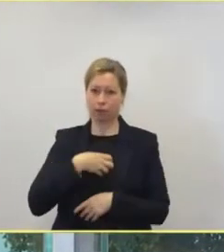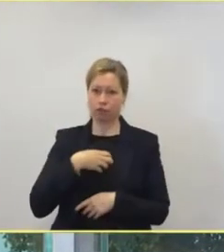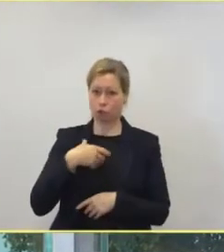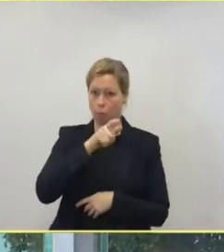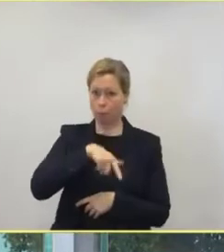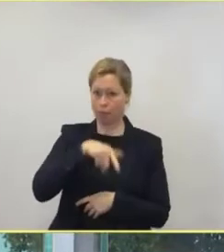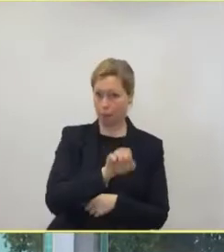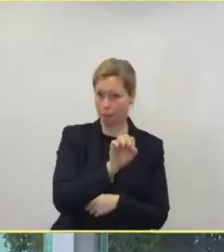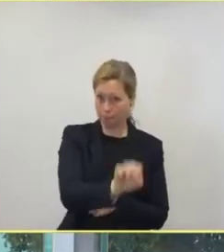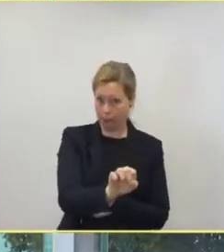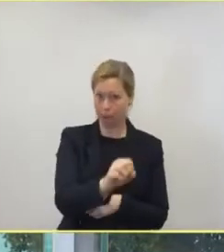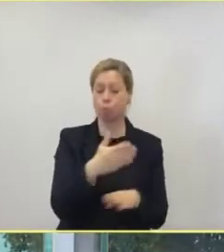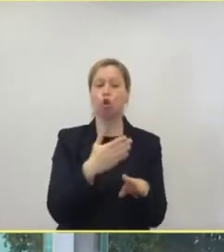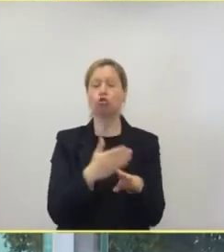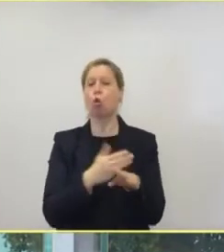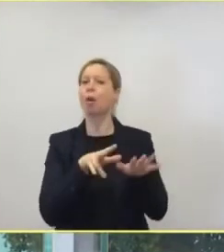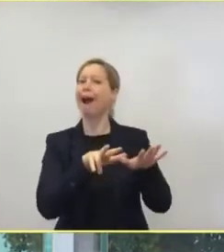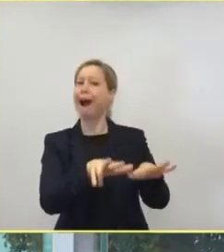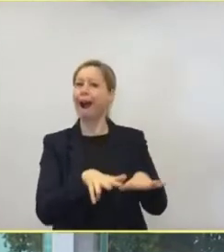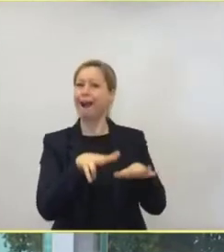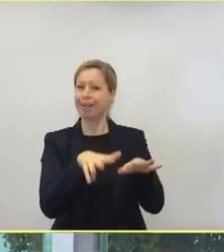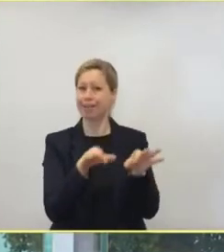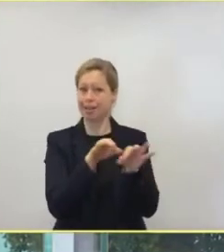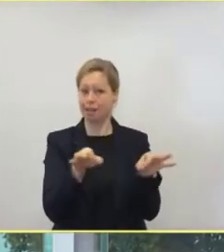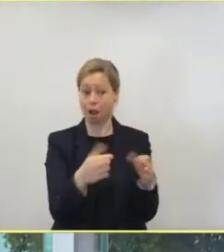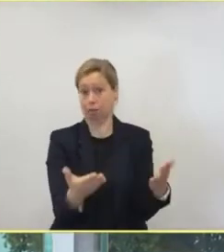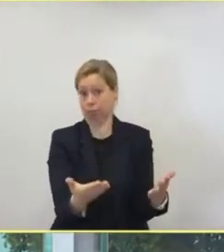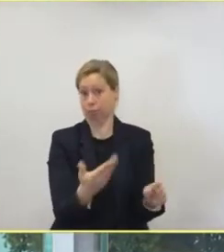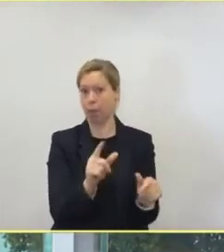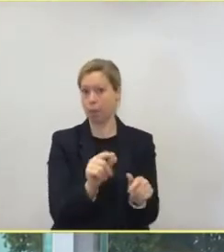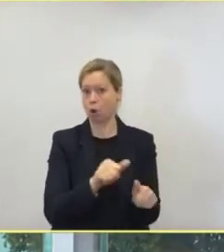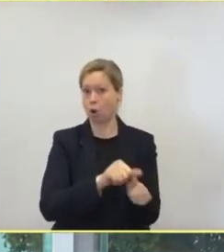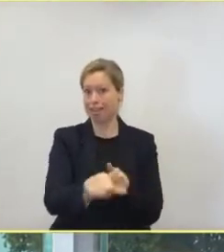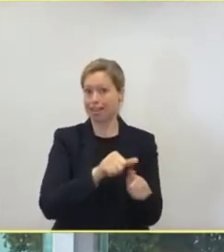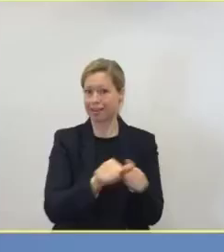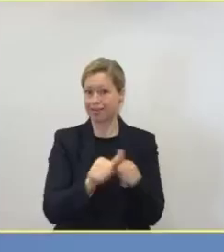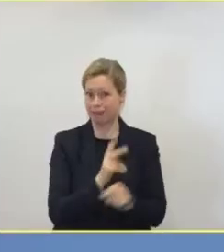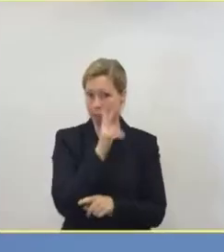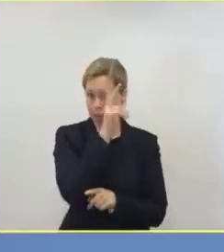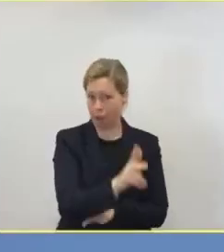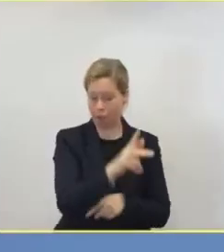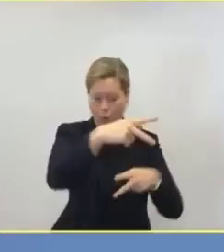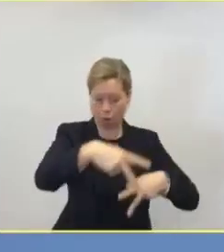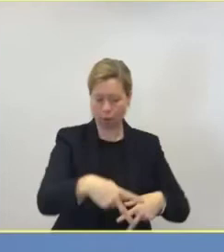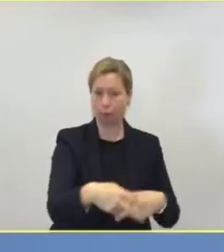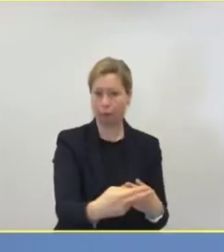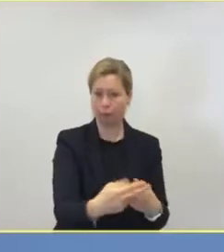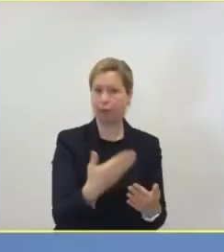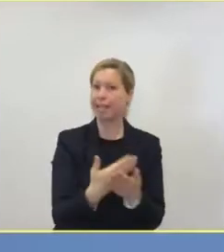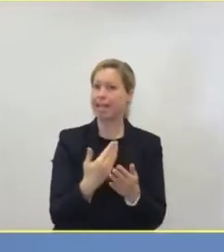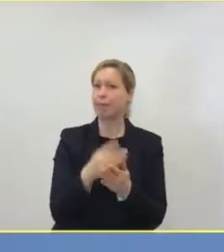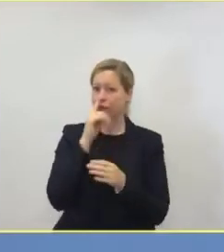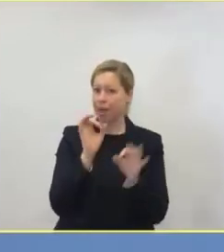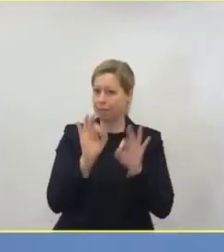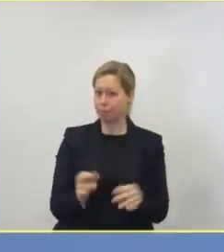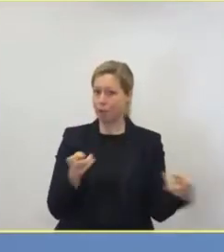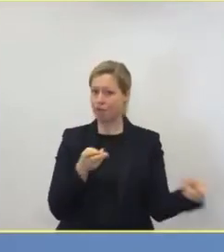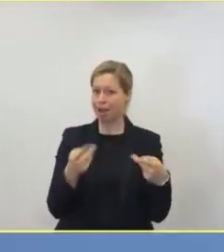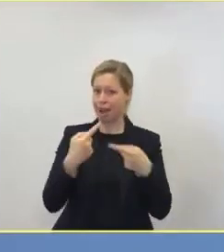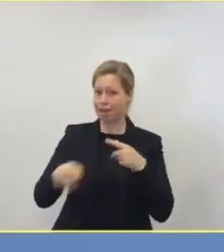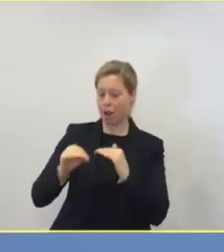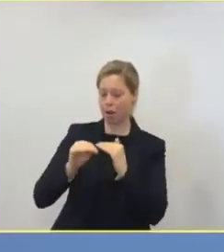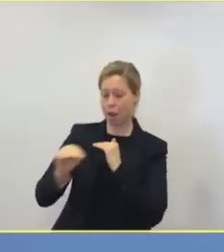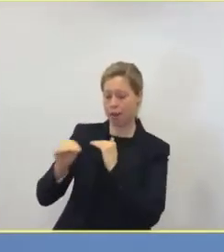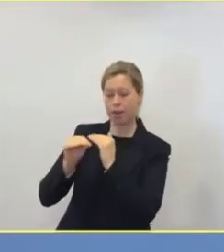das sind fast drei Wochen. Und das ist auch die Ursache dafür, warum viele Länder, die nicht die Intensivkapazitäten haben, wie wir sie in Deutschland haben,